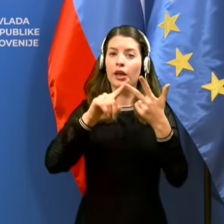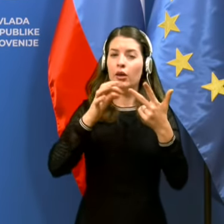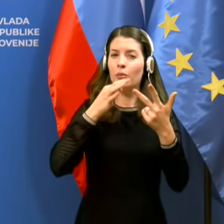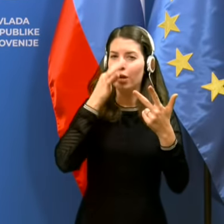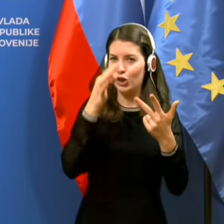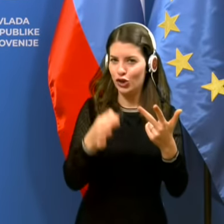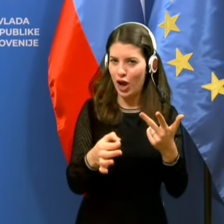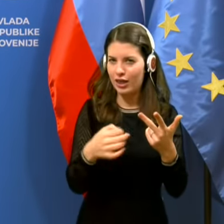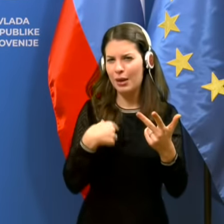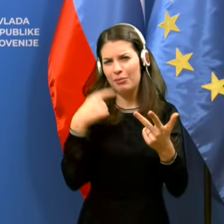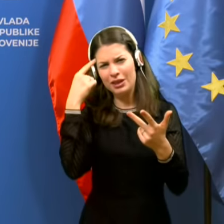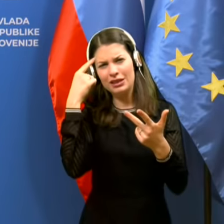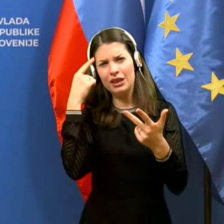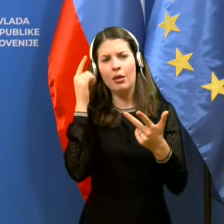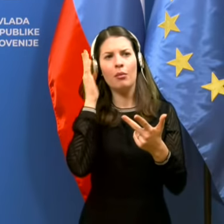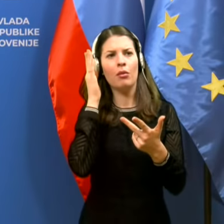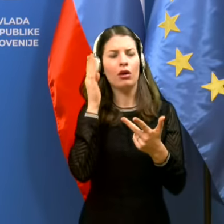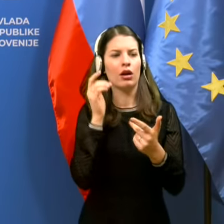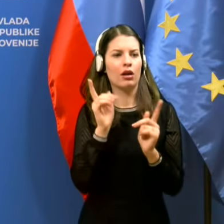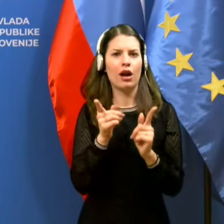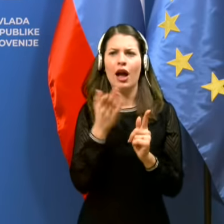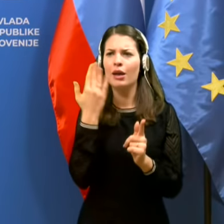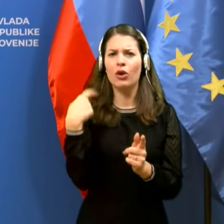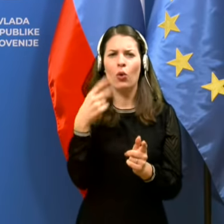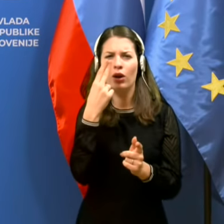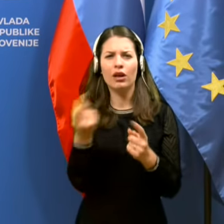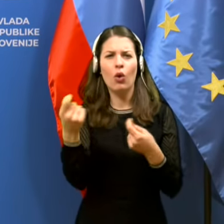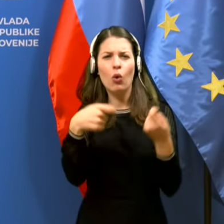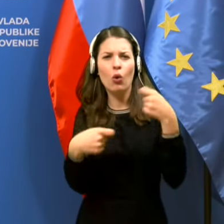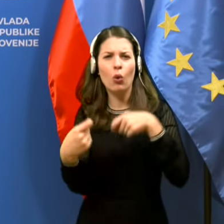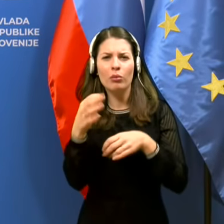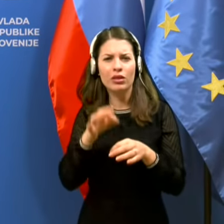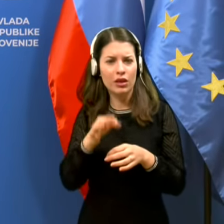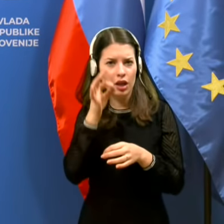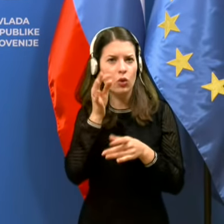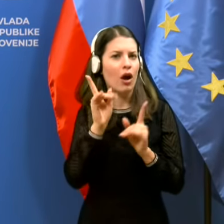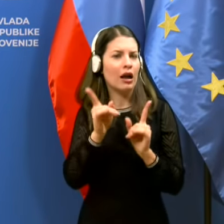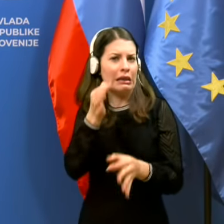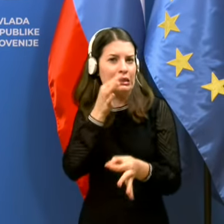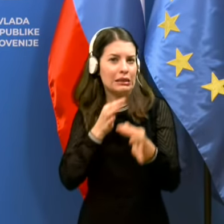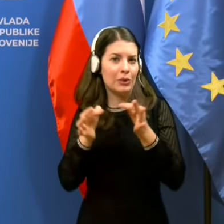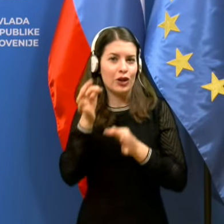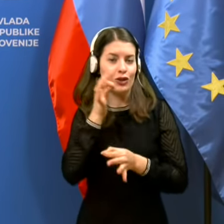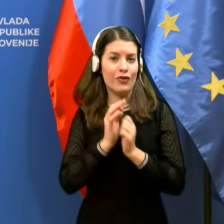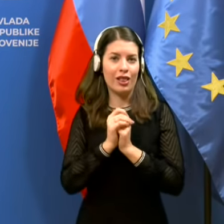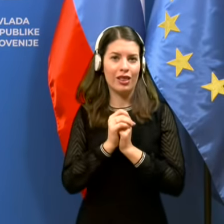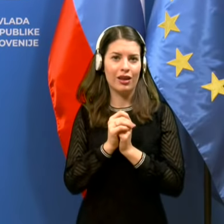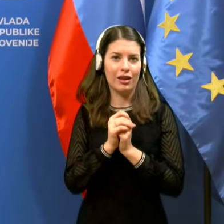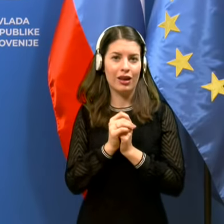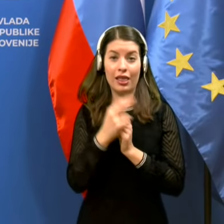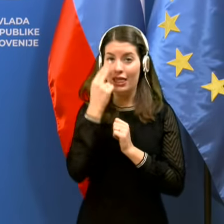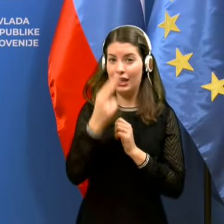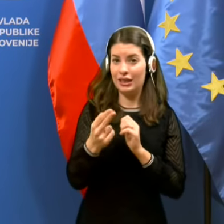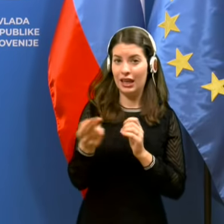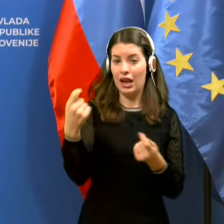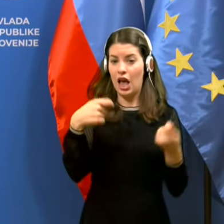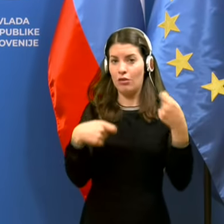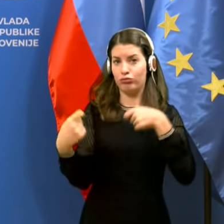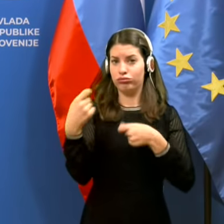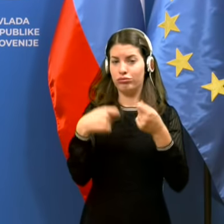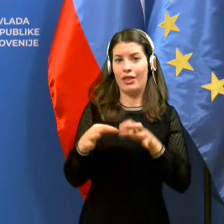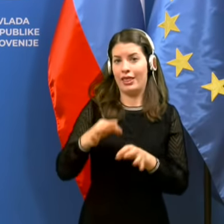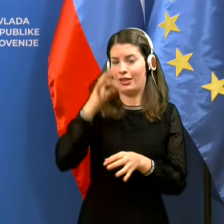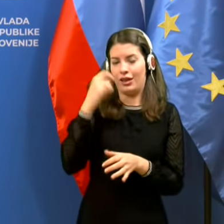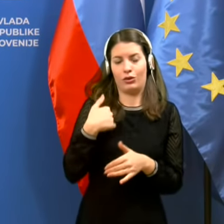mislim, da je bilo bolj o nabavah kakšnih testov, ali v tem stilu se sprašvala. To pa o nabavih testov pa kot epidemiologija nima